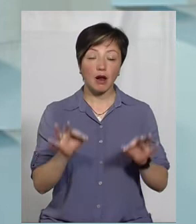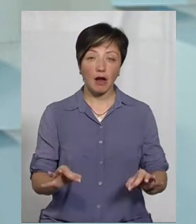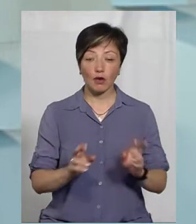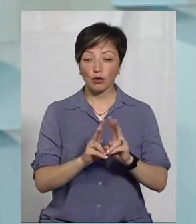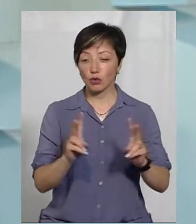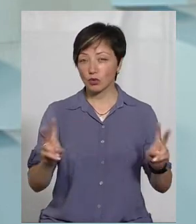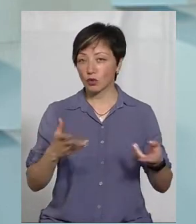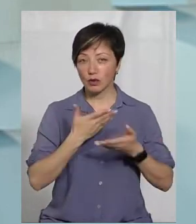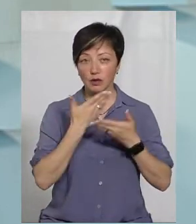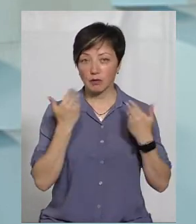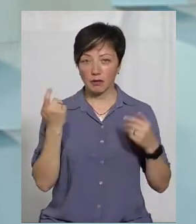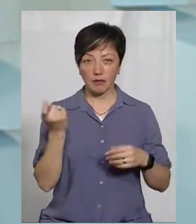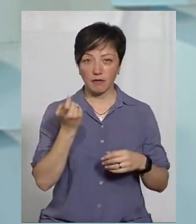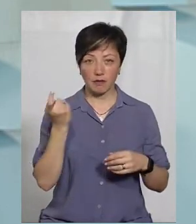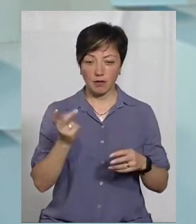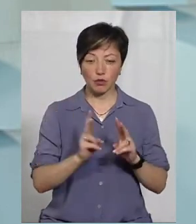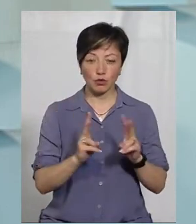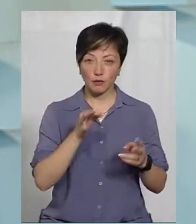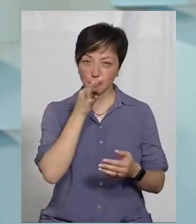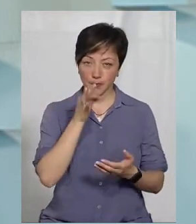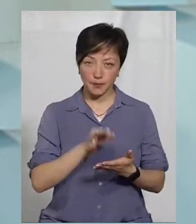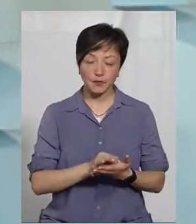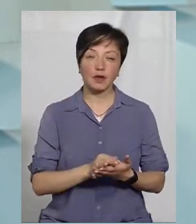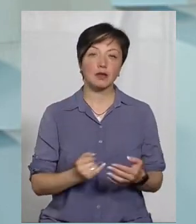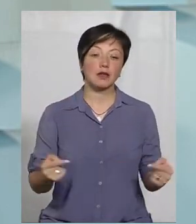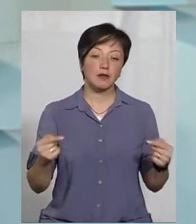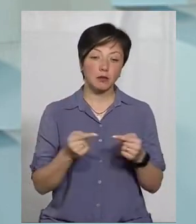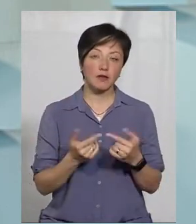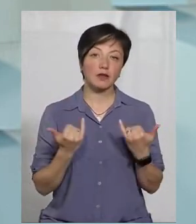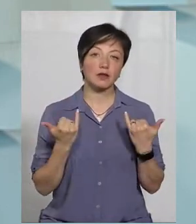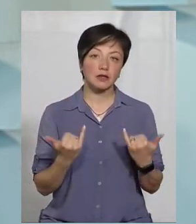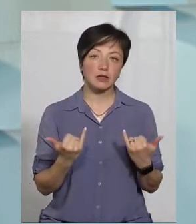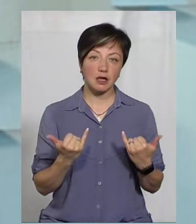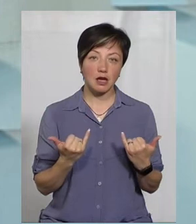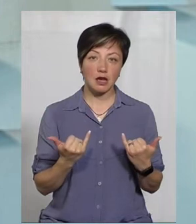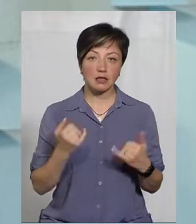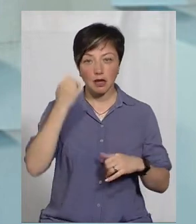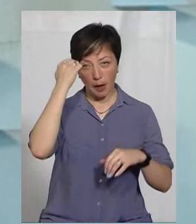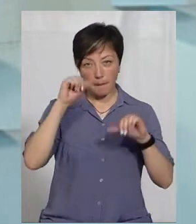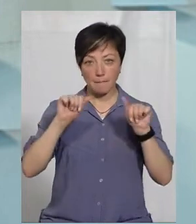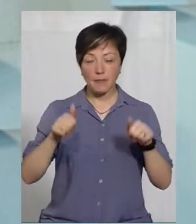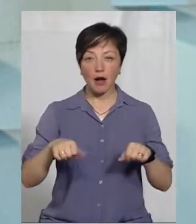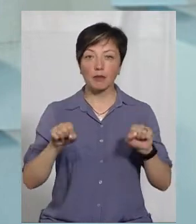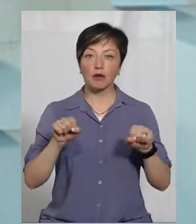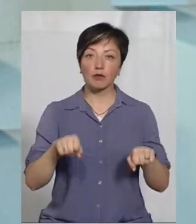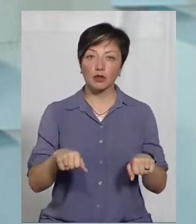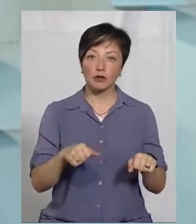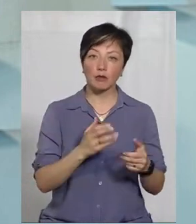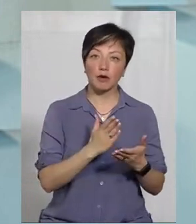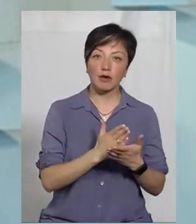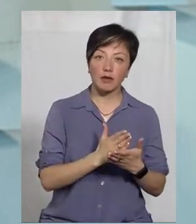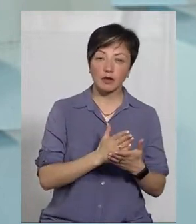і ніхто не є його балансу утримувачі. Відповідно, зараз пам'ятка може перебувати лише в державній або